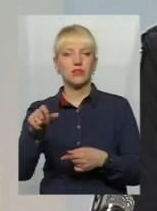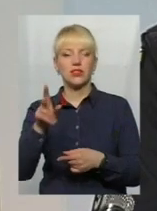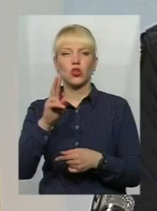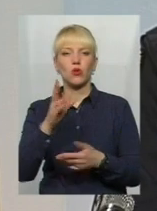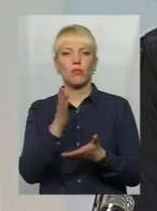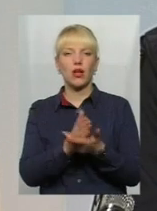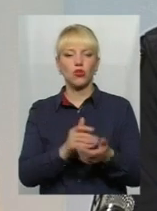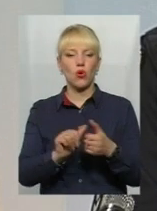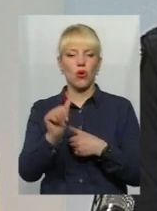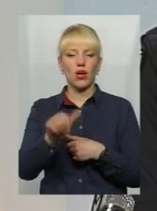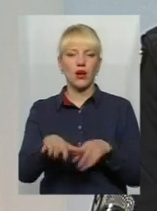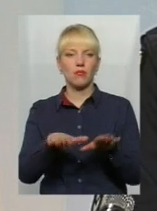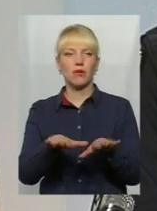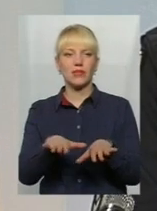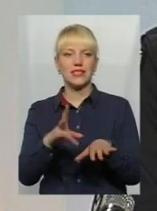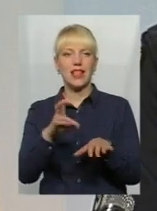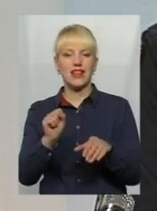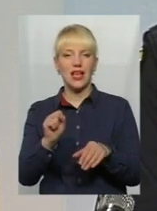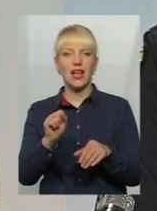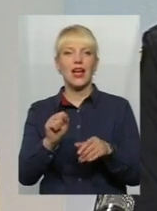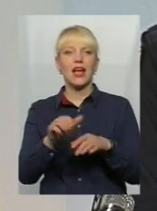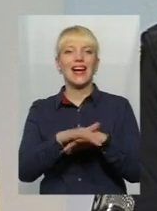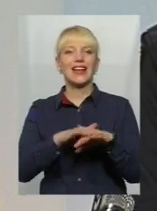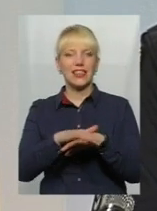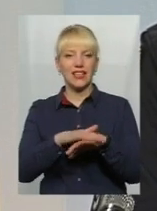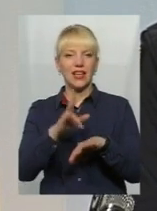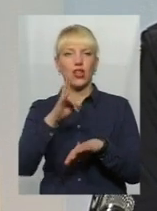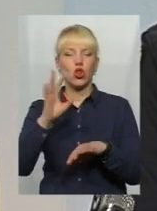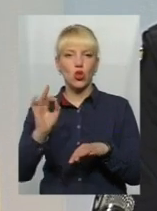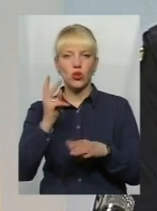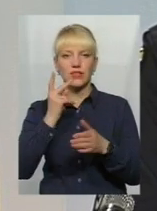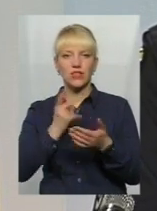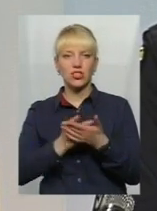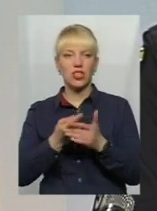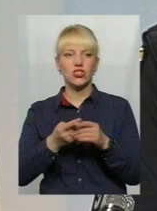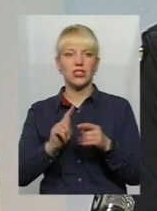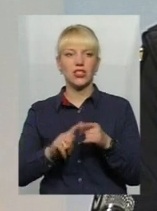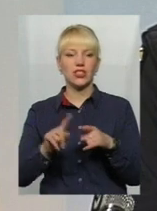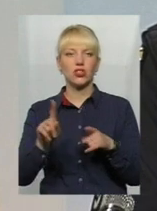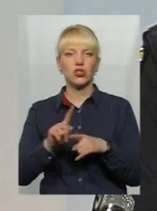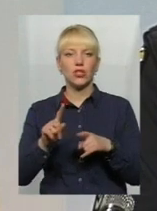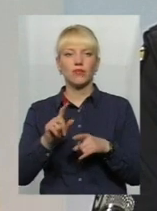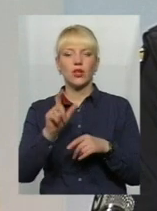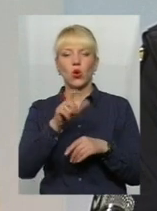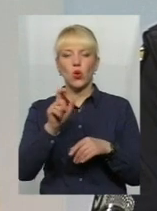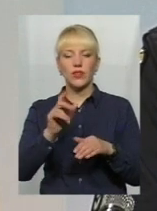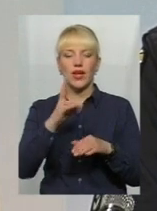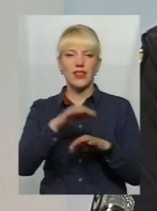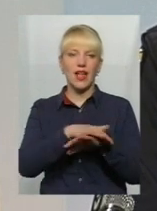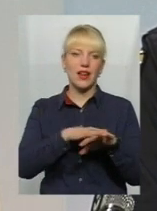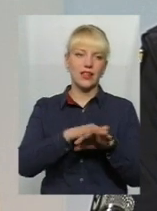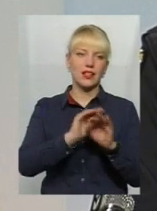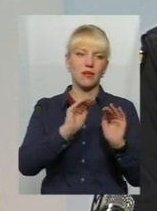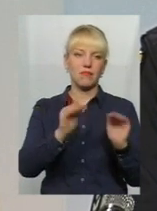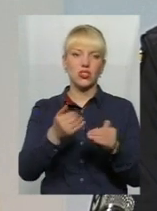окремі місця на ринках, але, зважаючи на те, що потік людей на ринках менший, ніж в